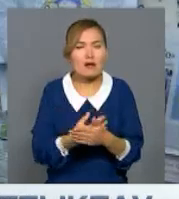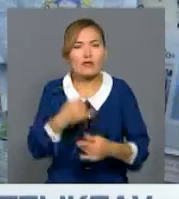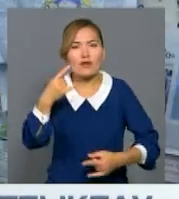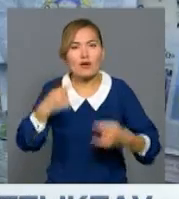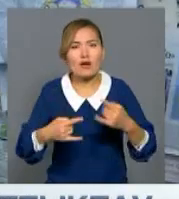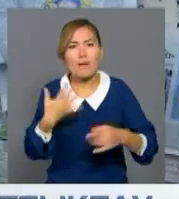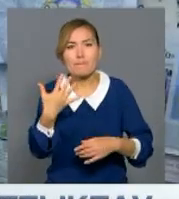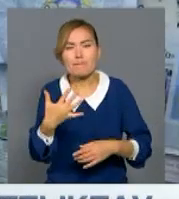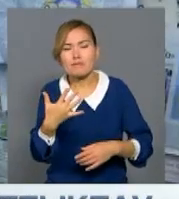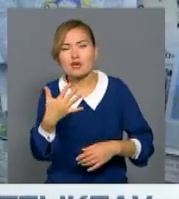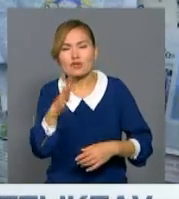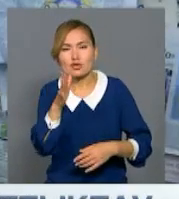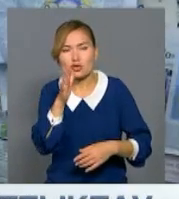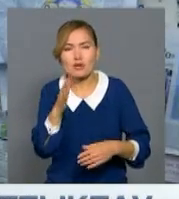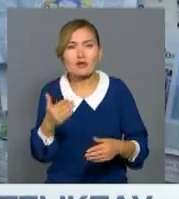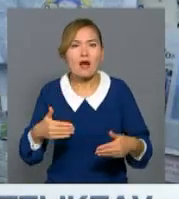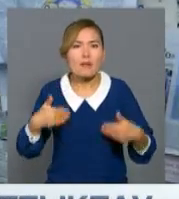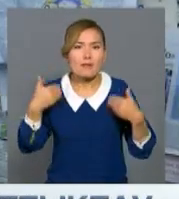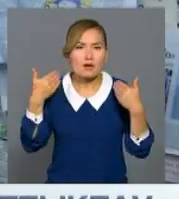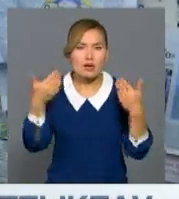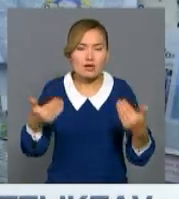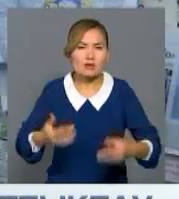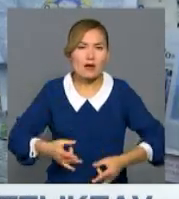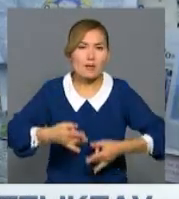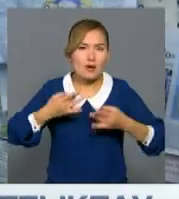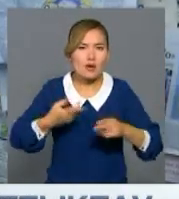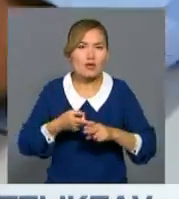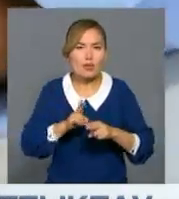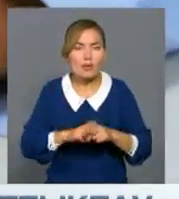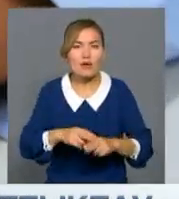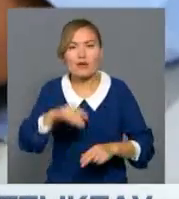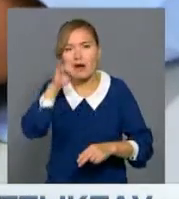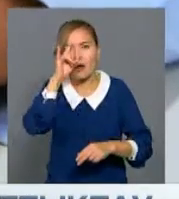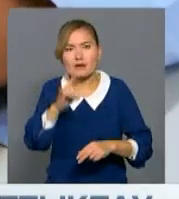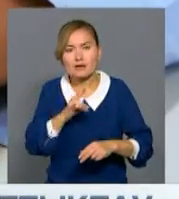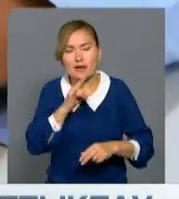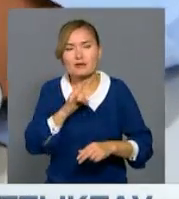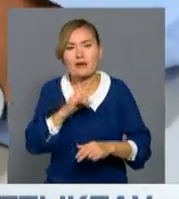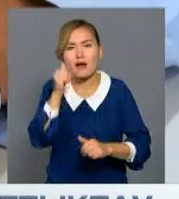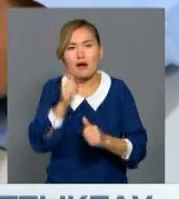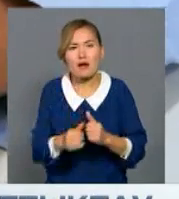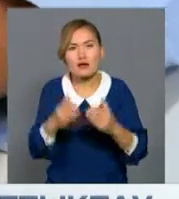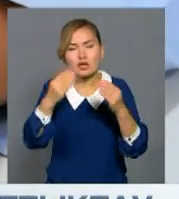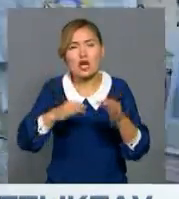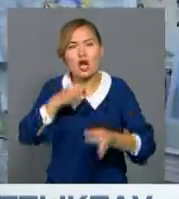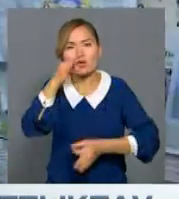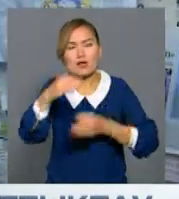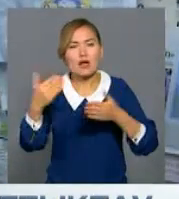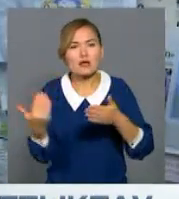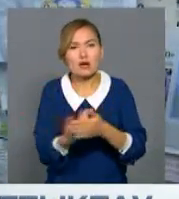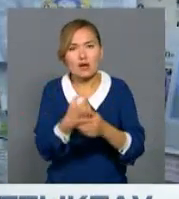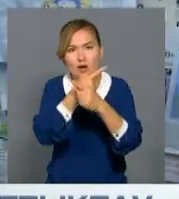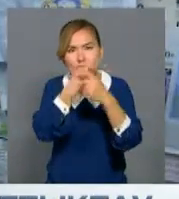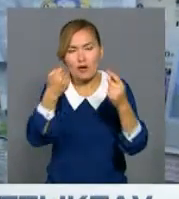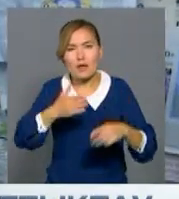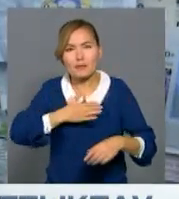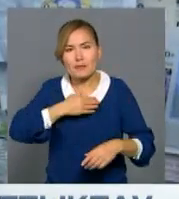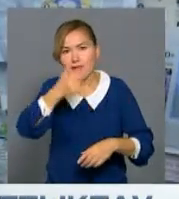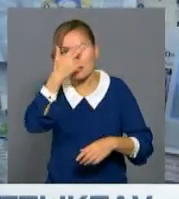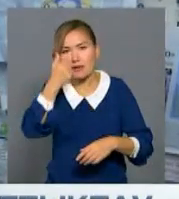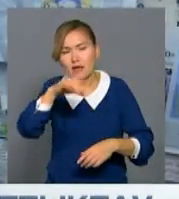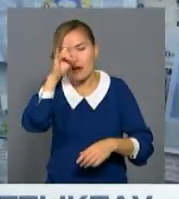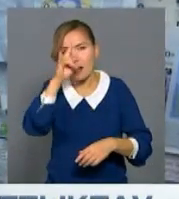тарататын телеріна деген атқа лайық болу үлкен нәтижі. Қазақстандағы басты ақпараттық арнамен әріптестік орнатық қанымызға